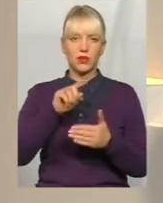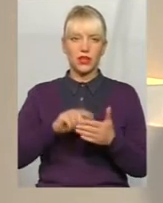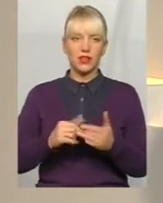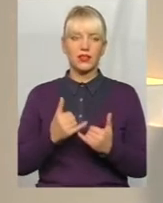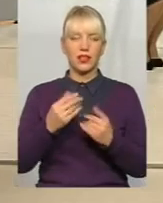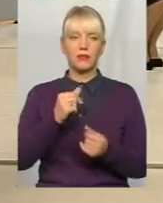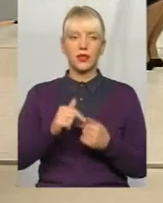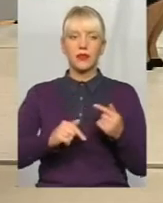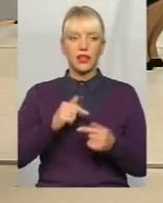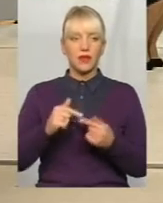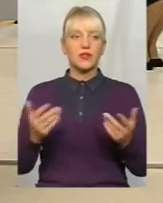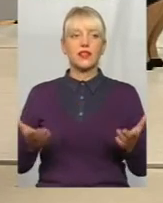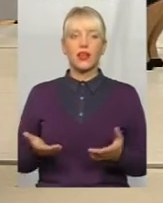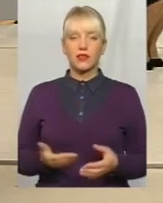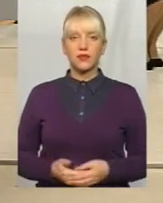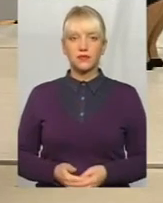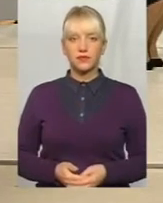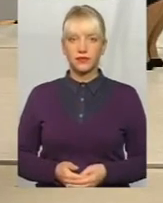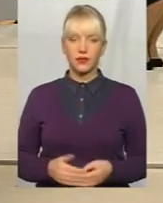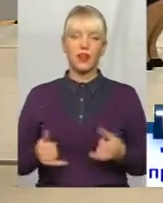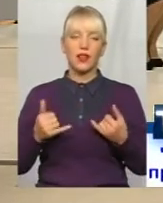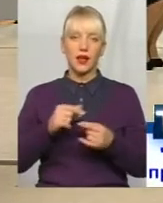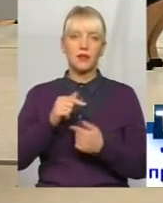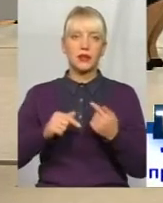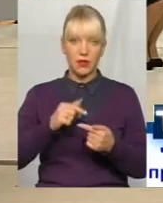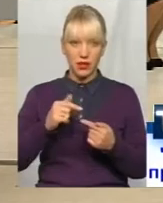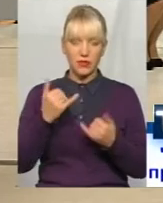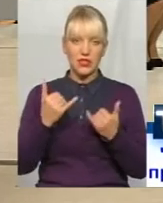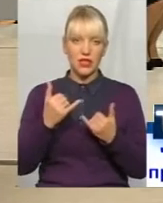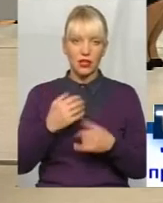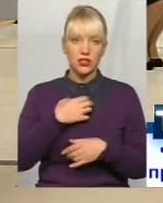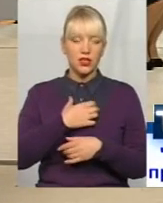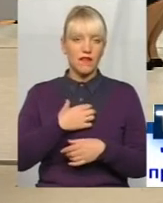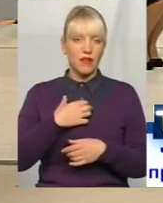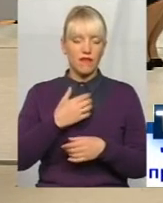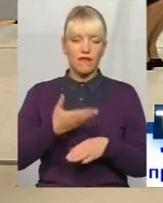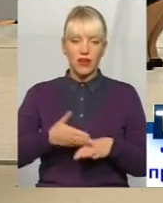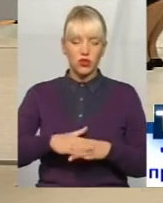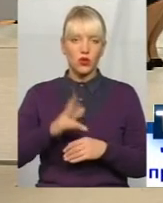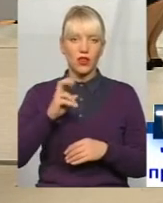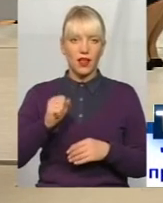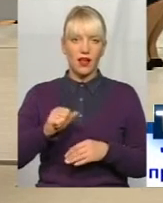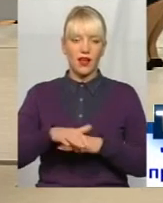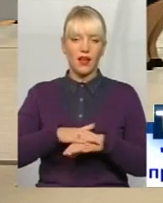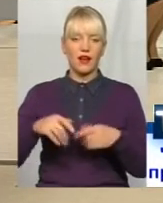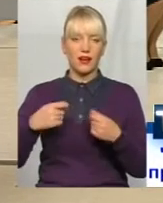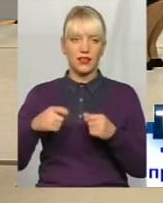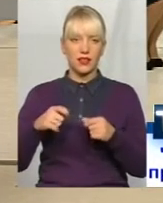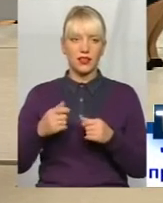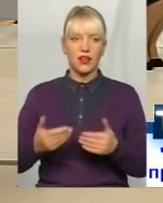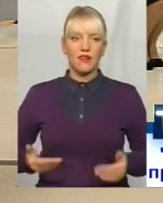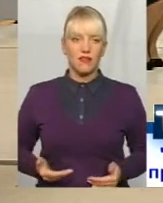зараз дуже важко на ринках виживати